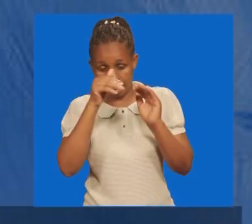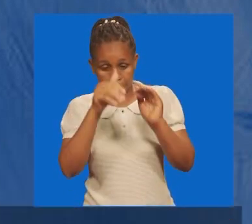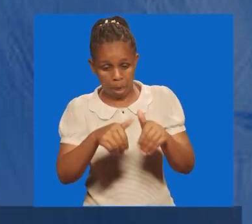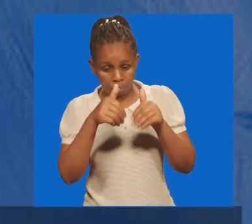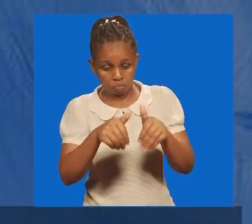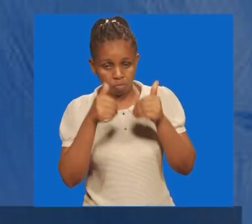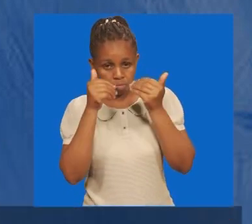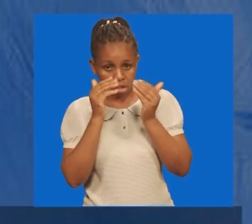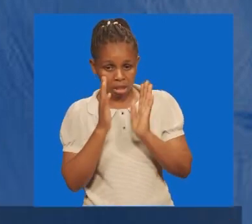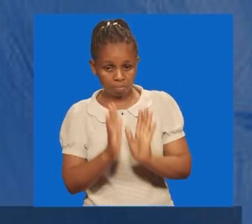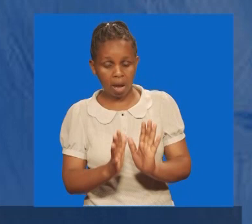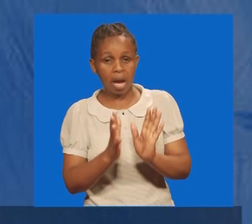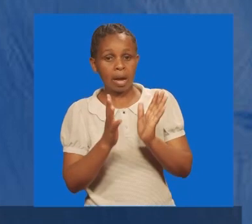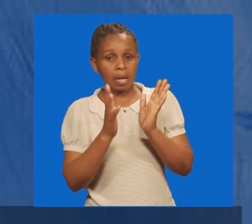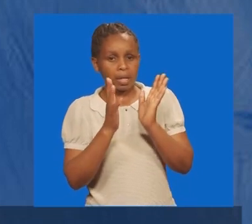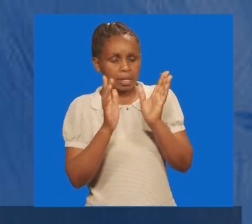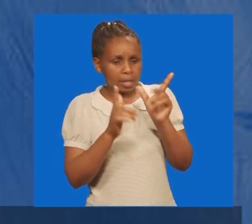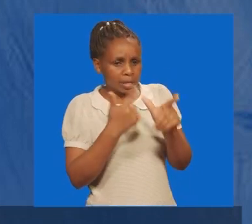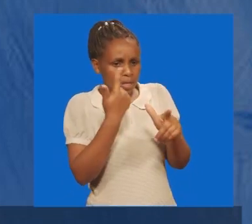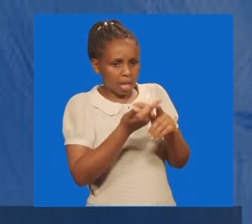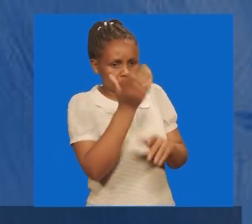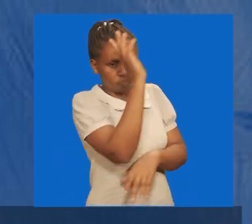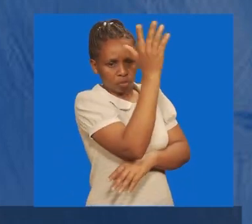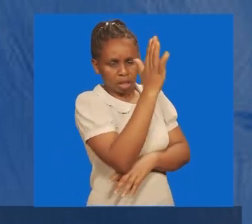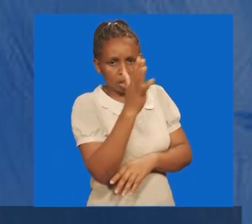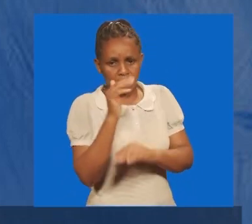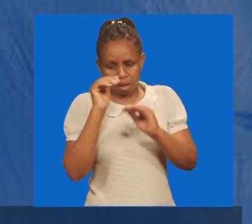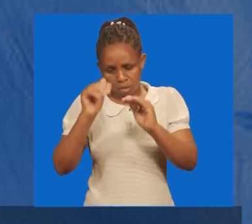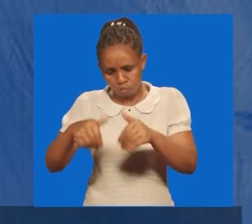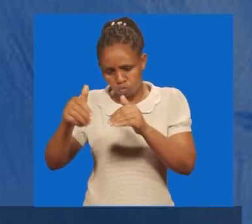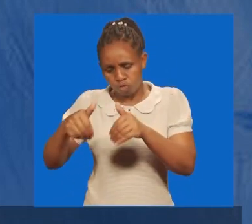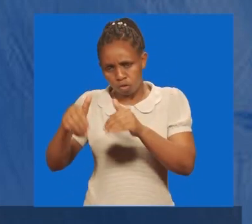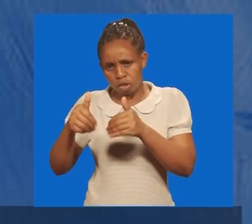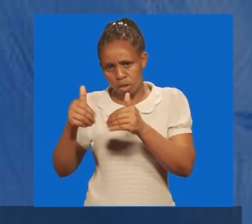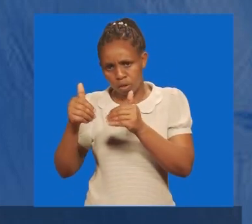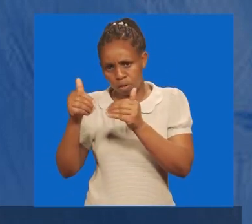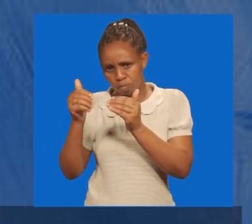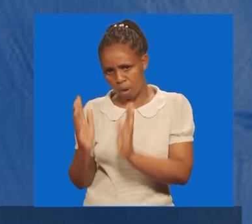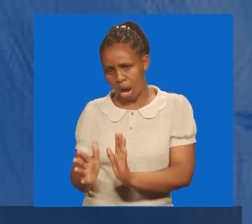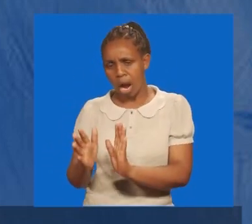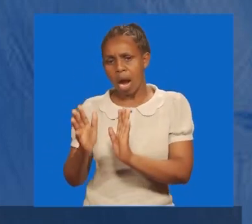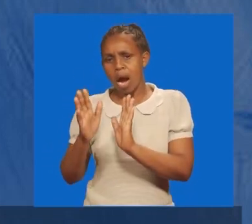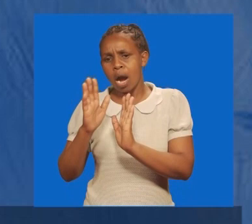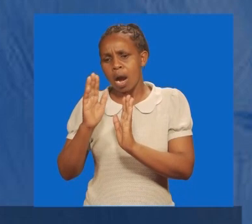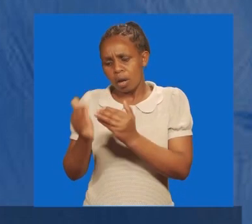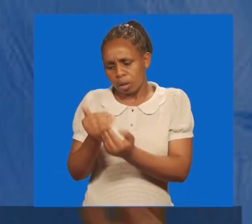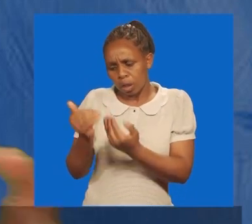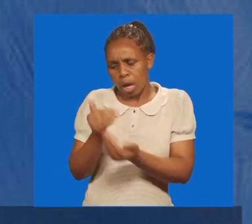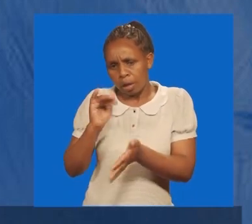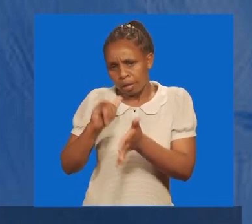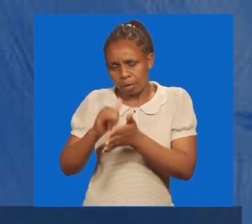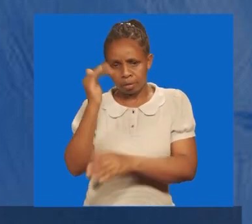kwamba hizi vitu, mzabibu, na mkulima, niyea ya nausika katika kutunza